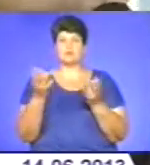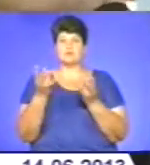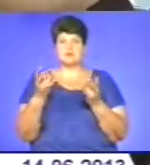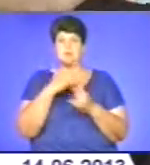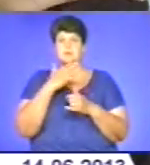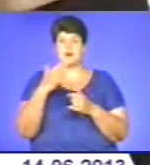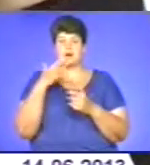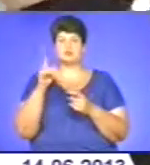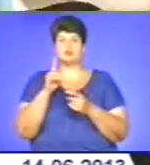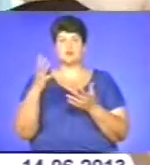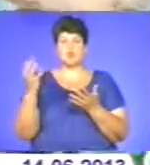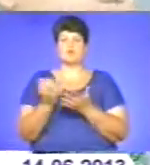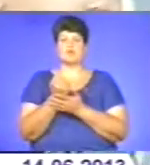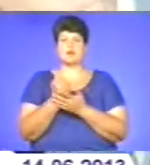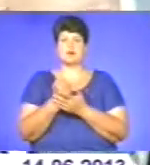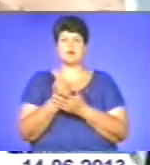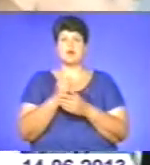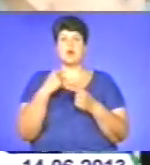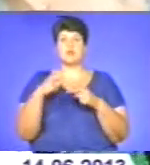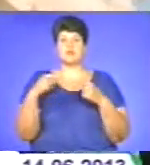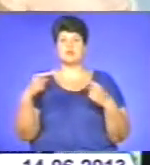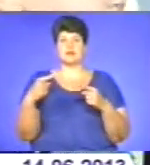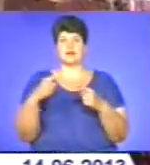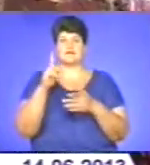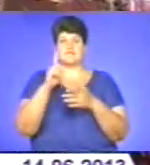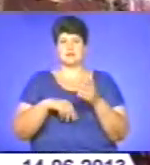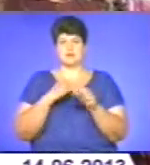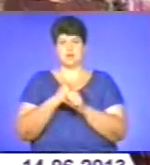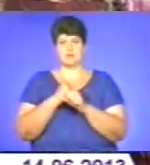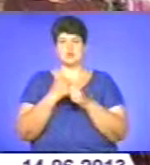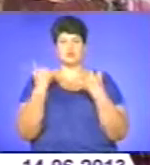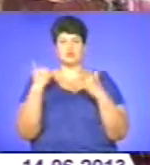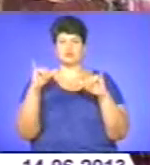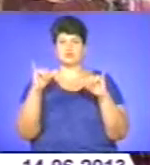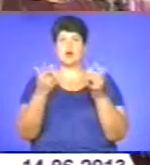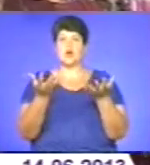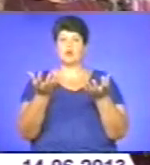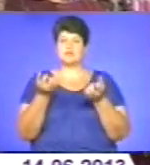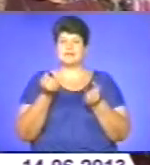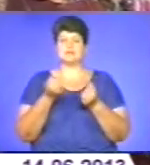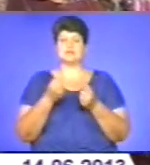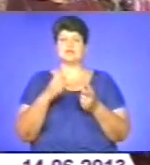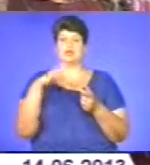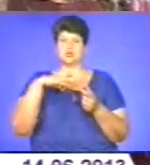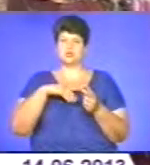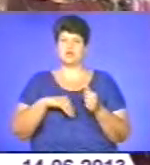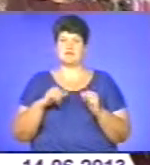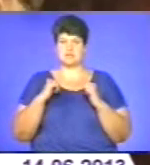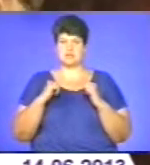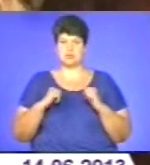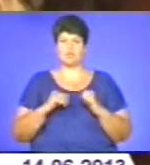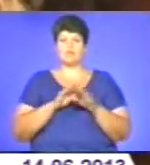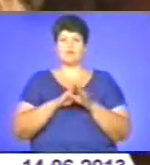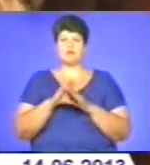Ну, я думаю, що це по вірі також. Будь-яка віра робить, творить чудеса. Отримати душевний спокій для себе та рідних, наповнити зболені